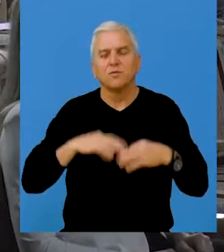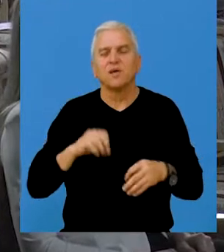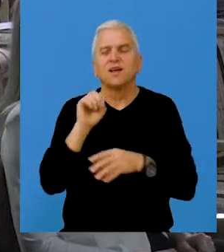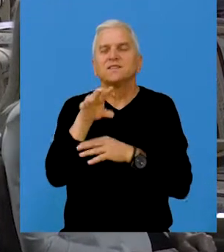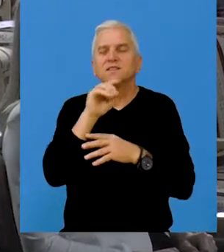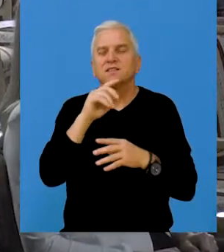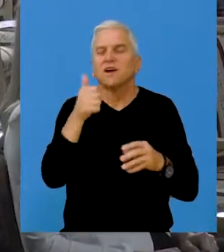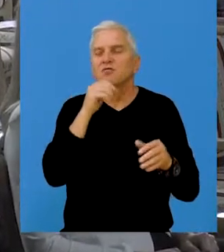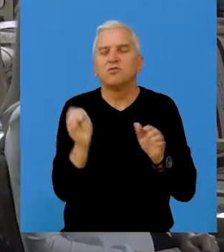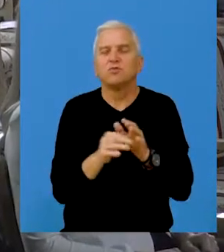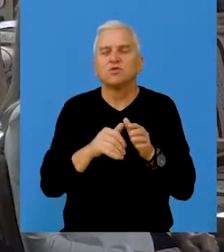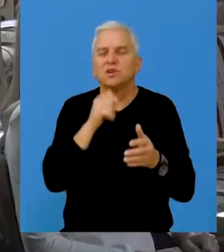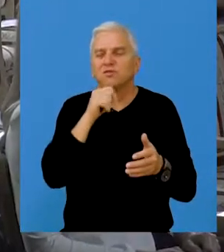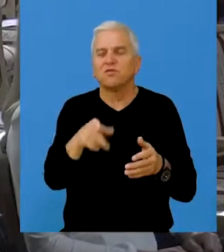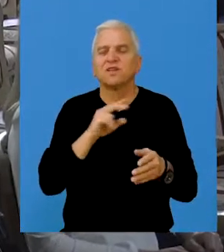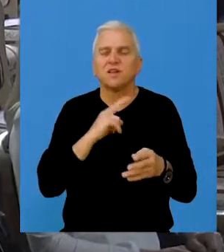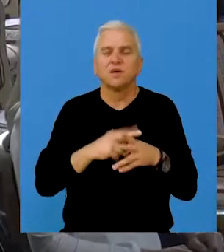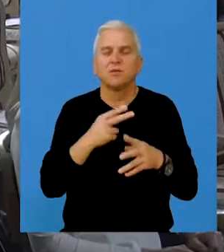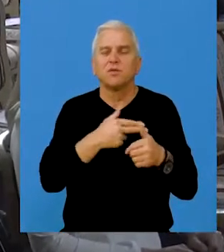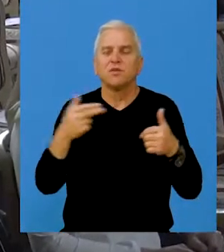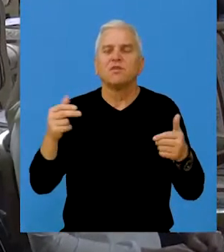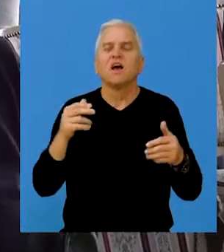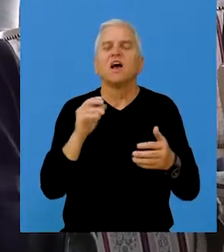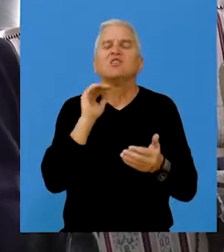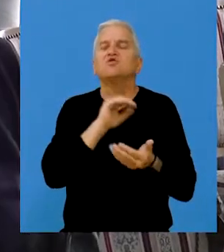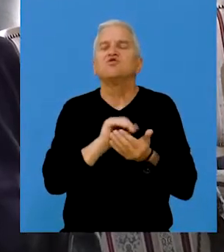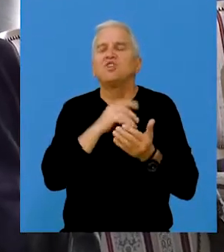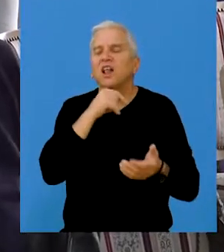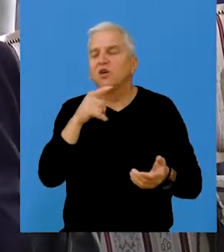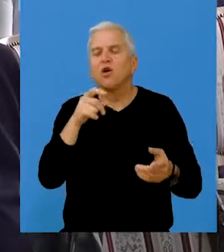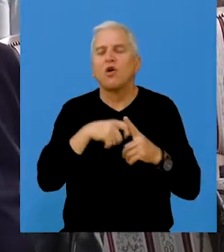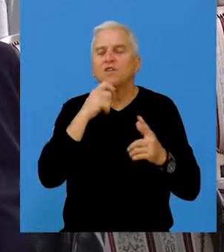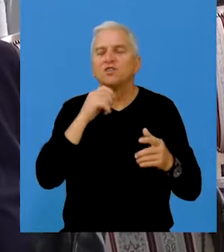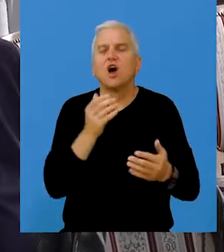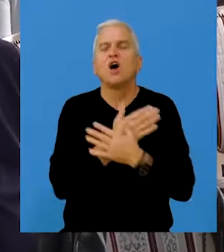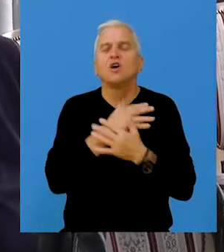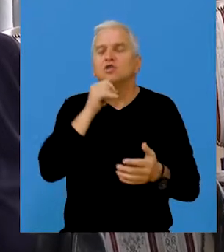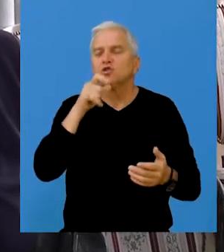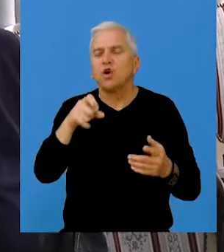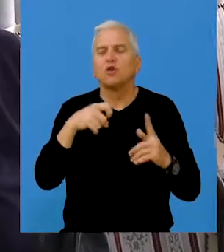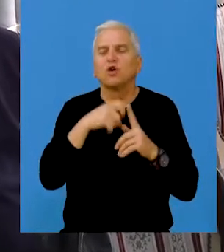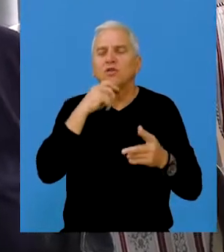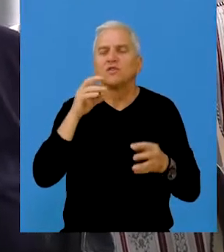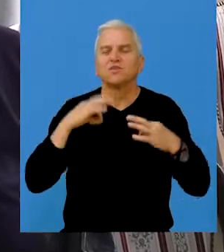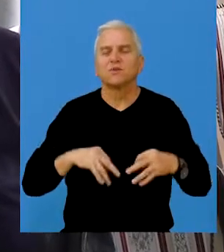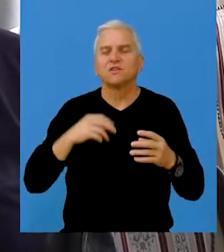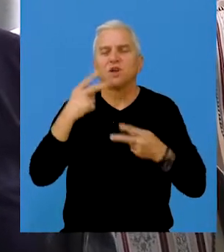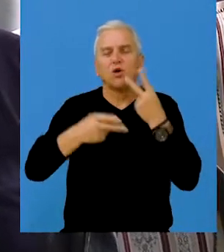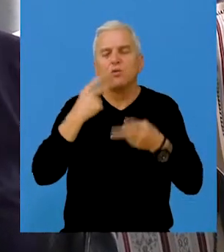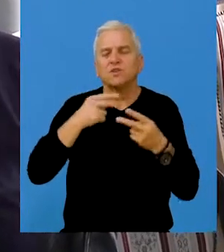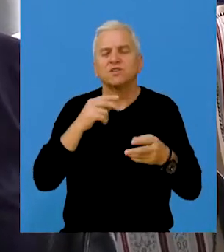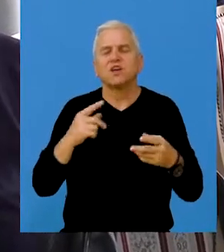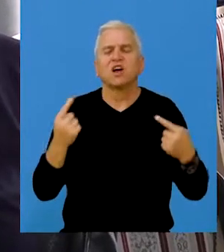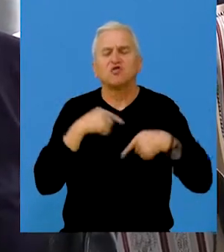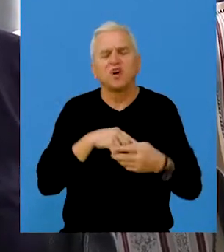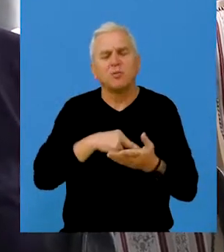za predsjednika saveta za budžet i financiranje imenovanje Željko Kovačev, dok je Žolt Kovač imenovan za predsjednika Komisije